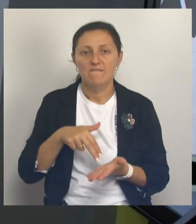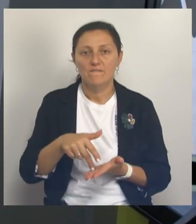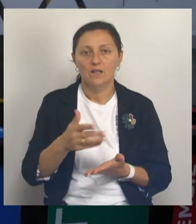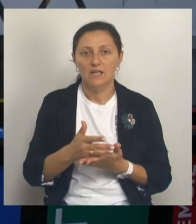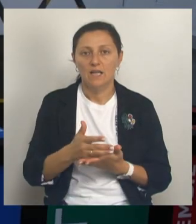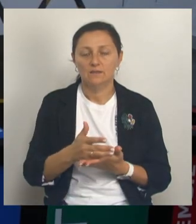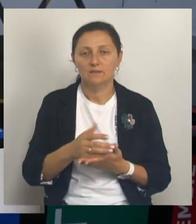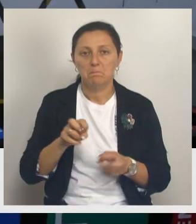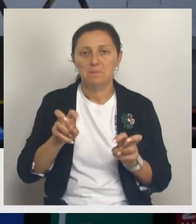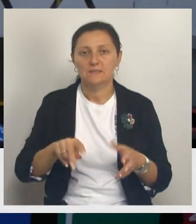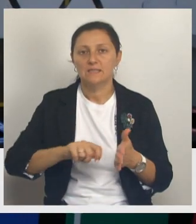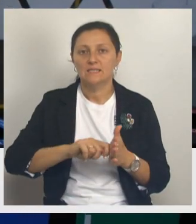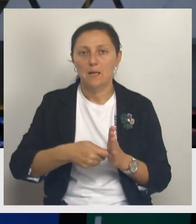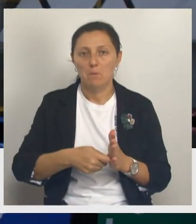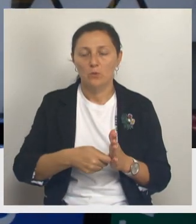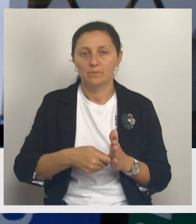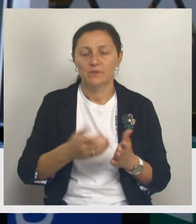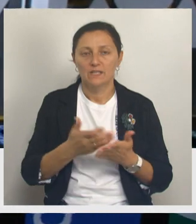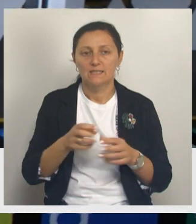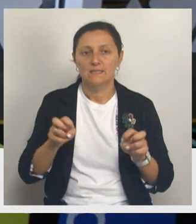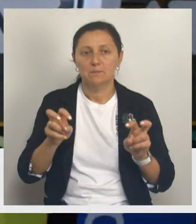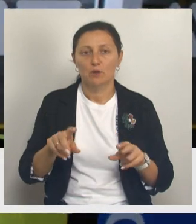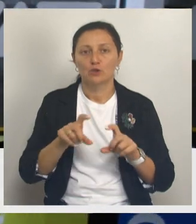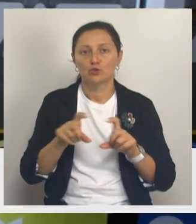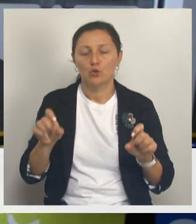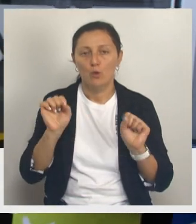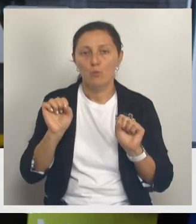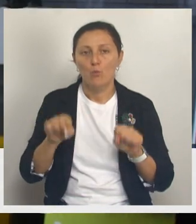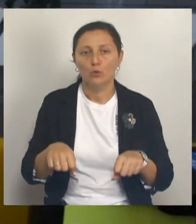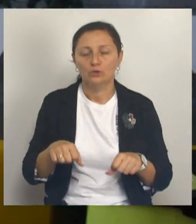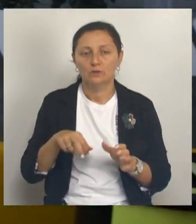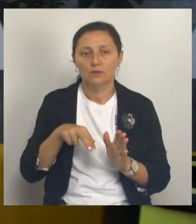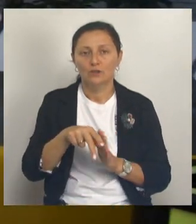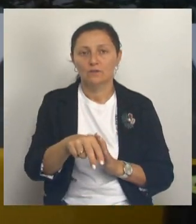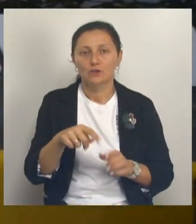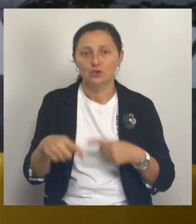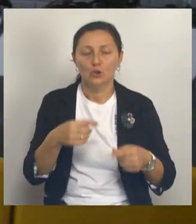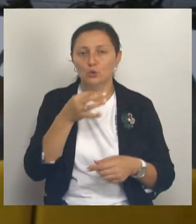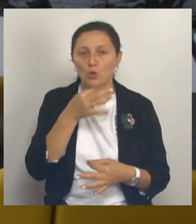антипаника. Двери оснащены специальной системой. Школу можно покинуть через любой выход.